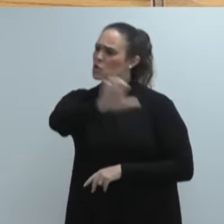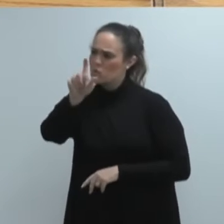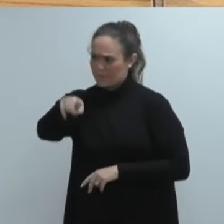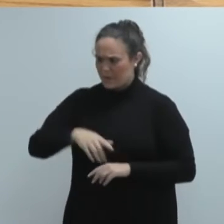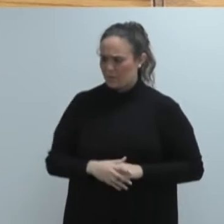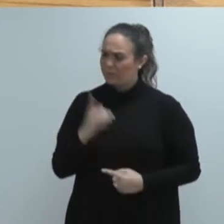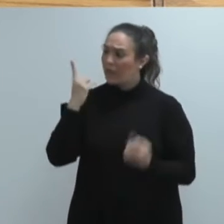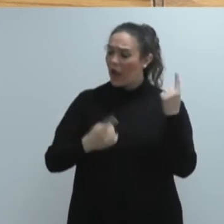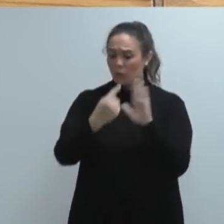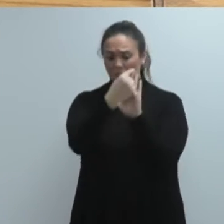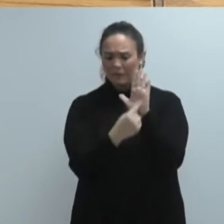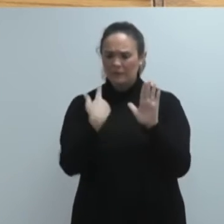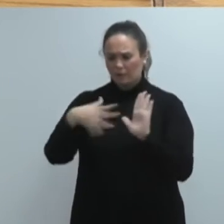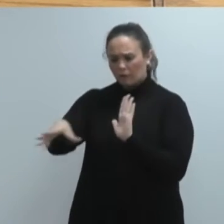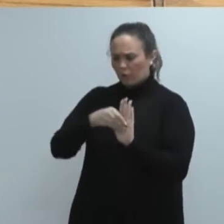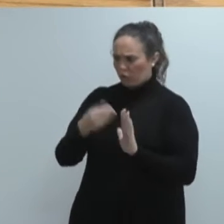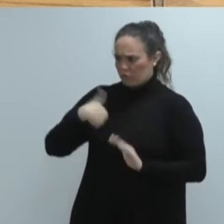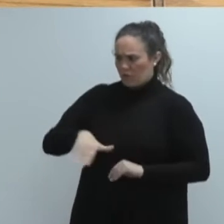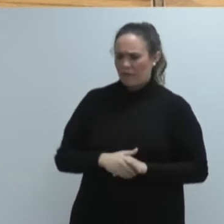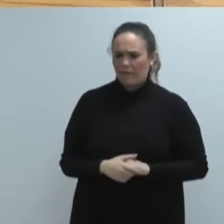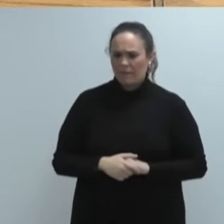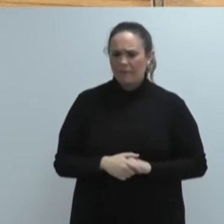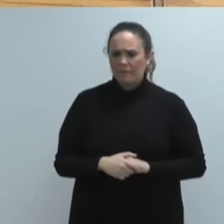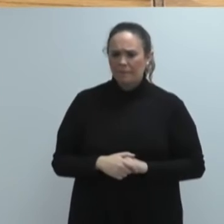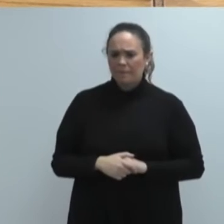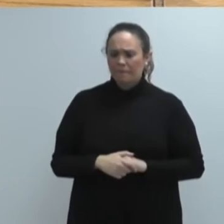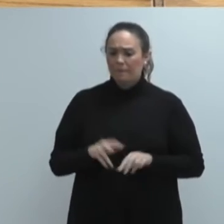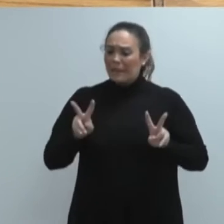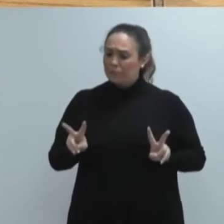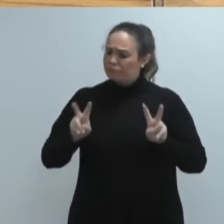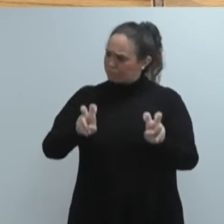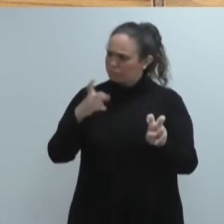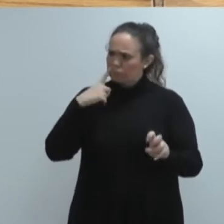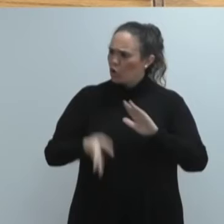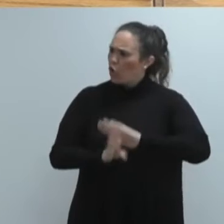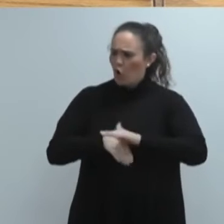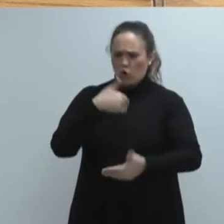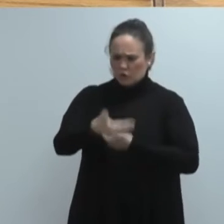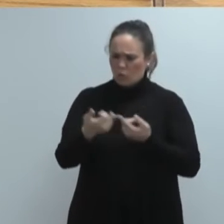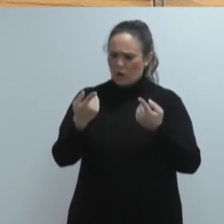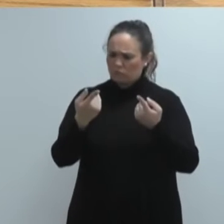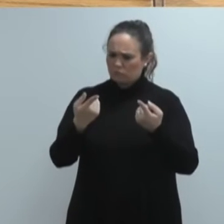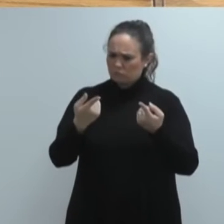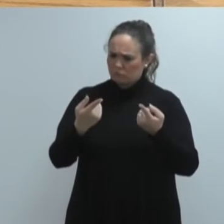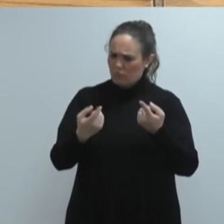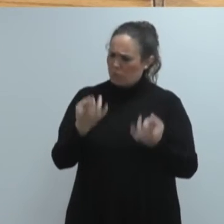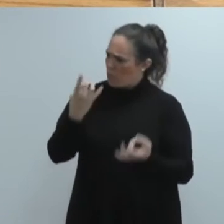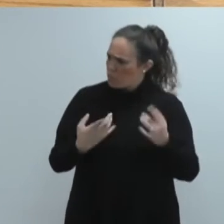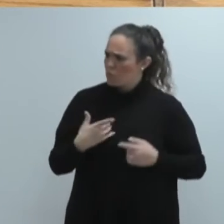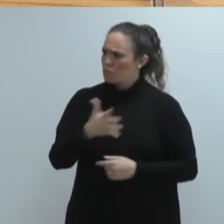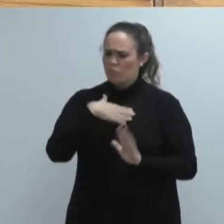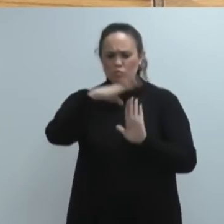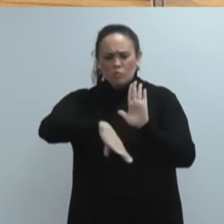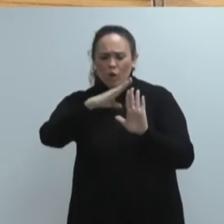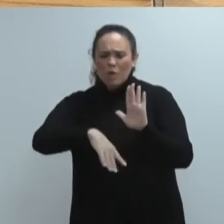horietako batzuk. Ekimena etengabea izan da, familiei eta enpresei zuzendutako efizientzia energetikoko